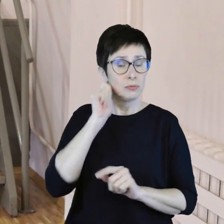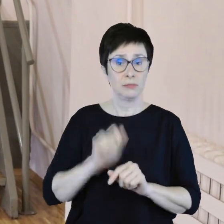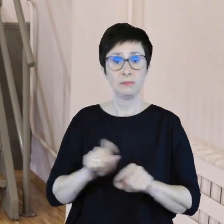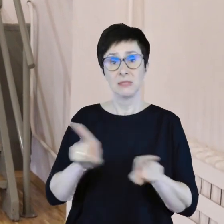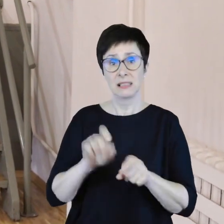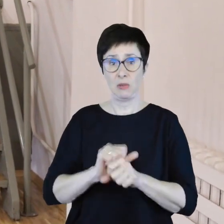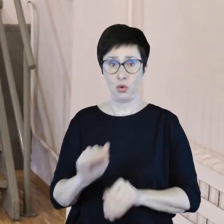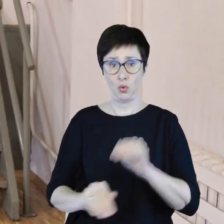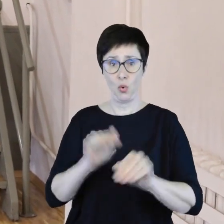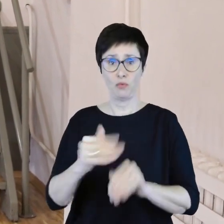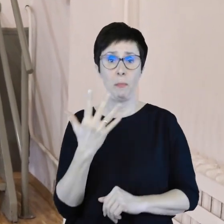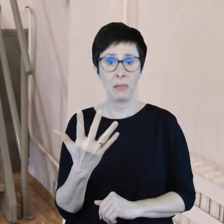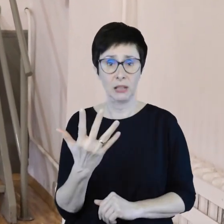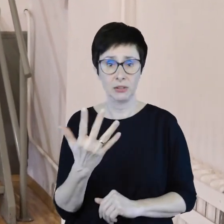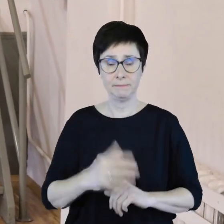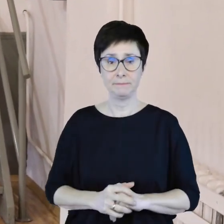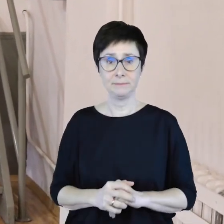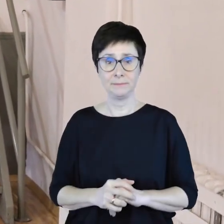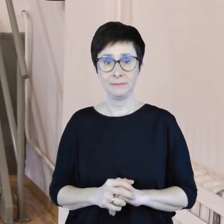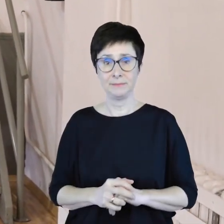do których również prowadzi pięć schodów.